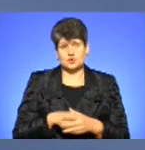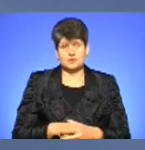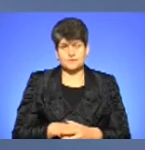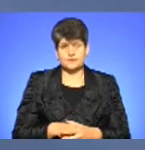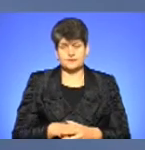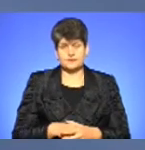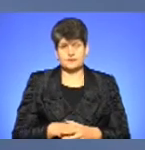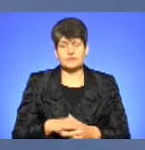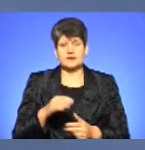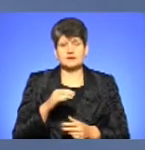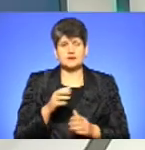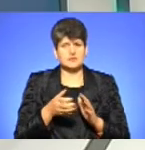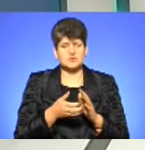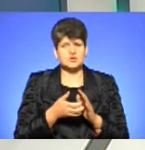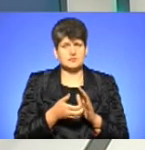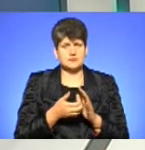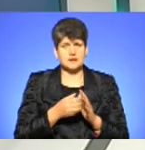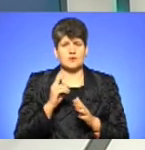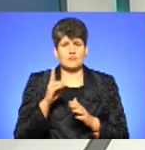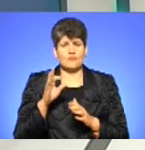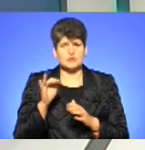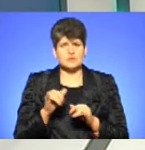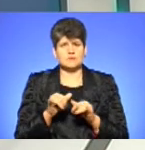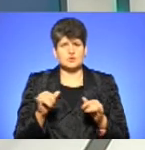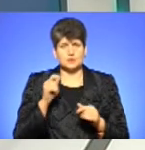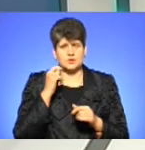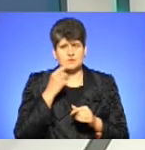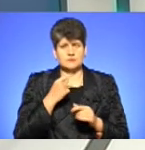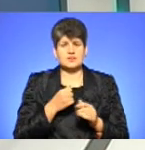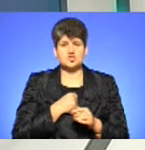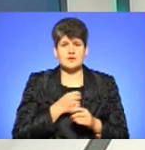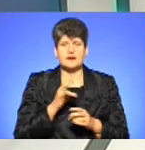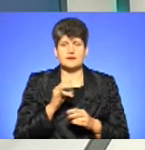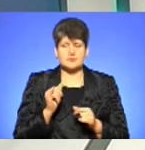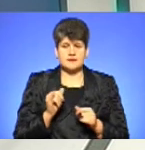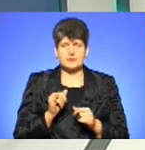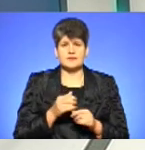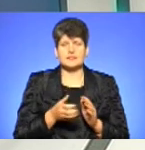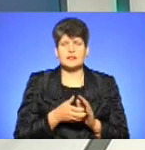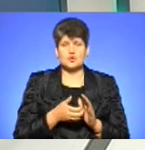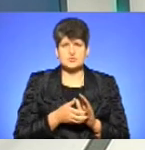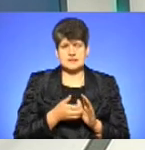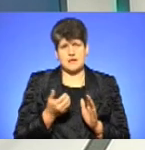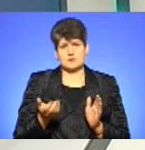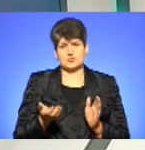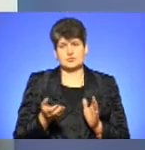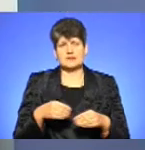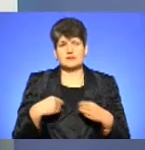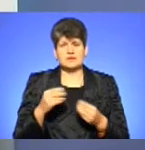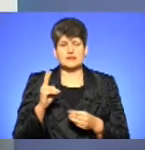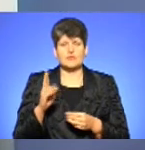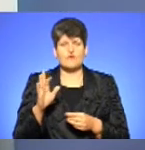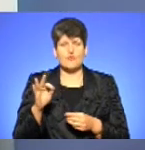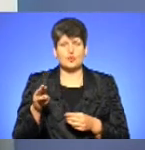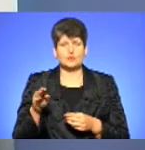недостатньо квоти, які затверджує Верховна Рада для поширення української мови? На жаль, ні. На жаль, недостатньо. Давати квоту